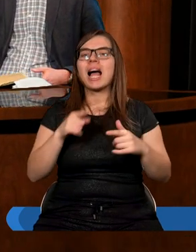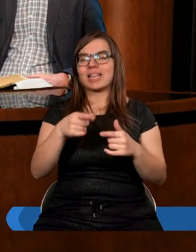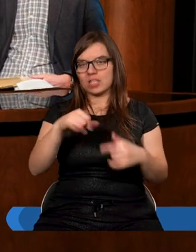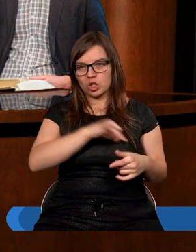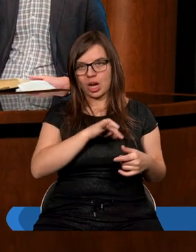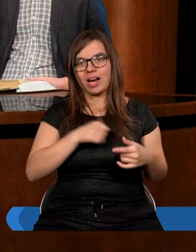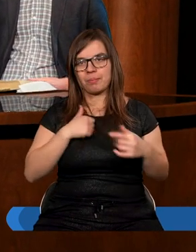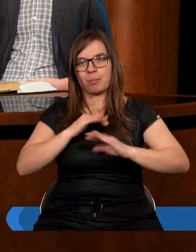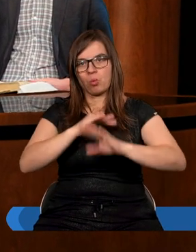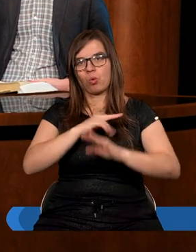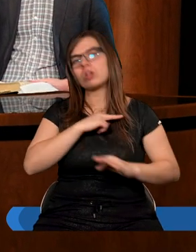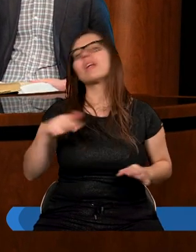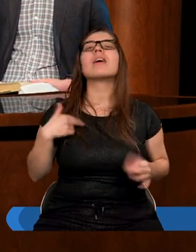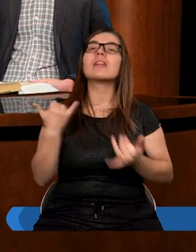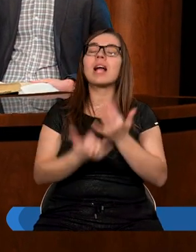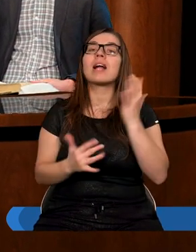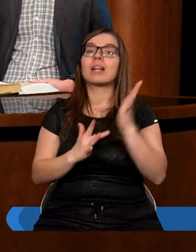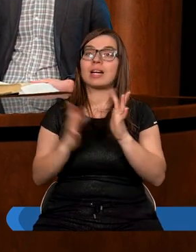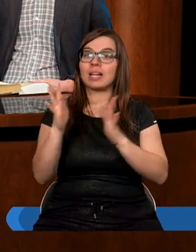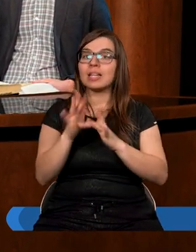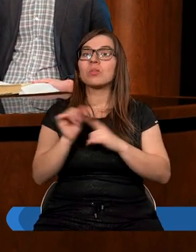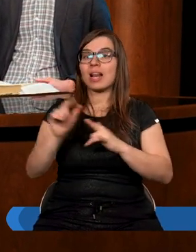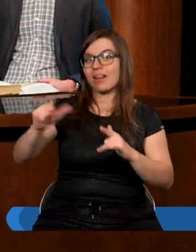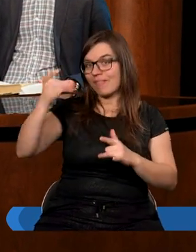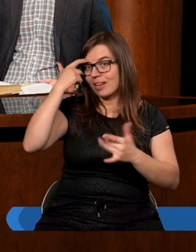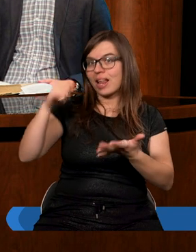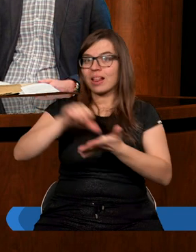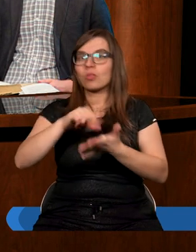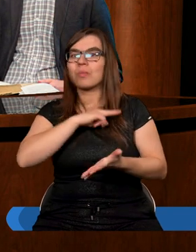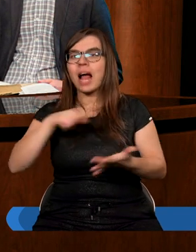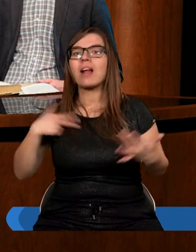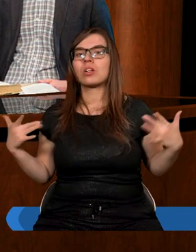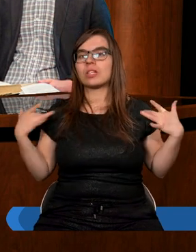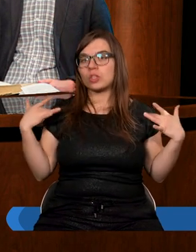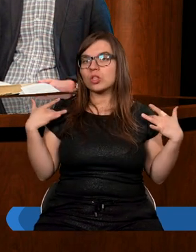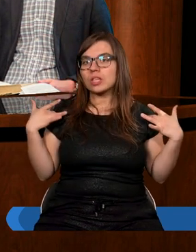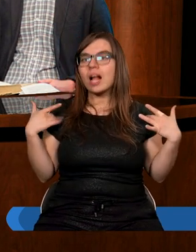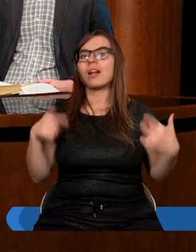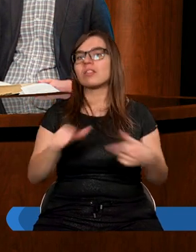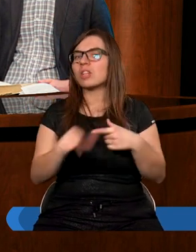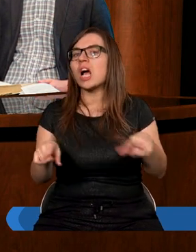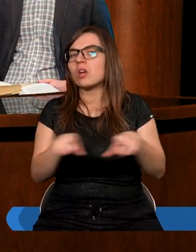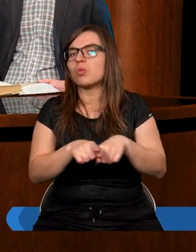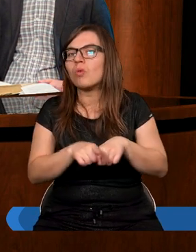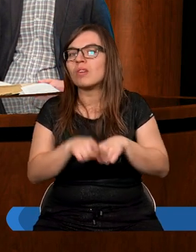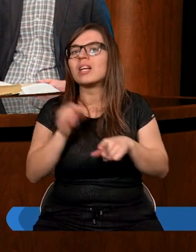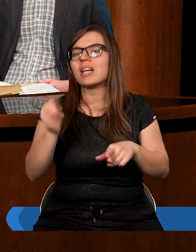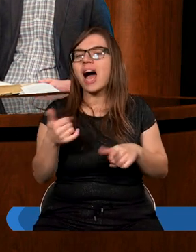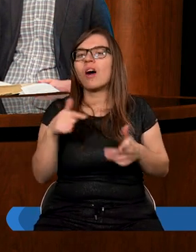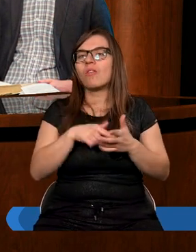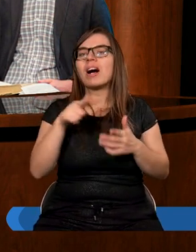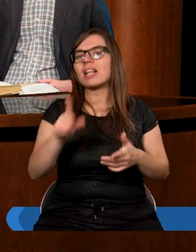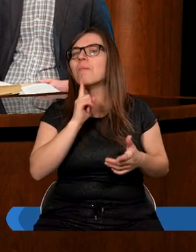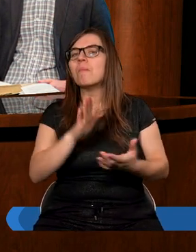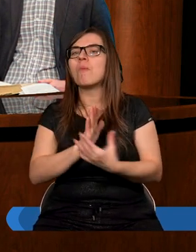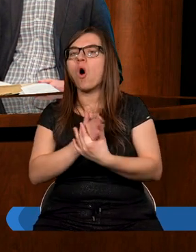grzechem. Jeżeli Chrystus jest w centrum naszego życia, to jest w nim również jako właśnie ten